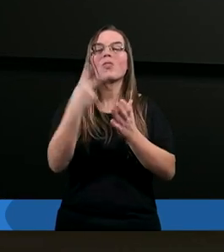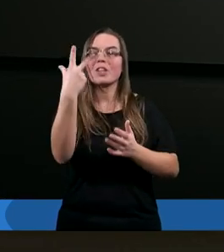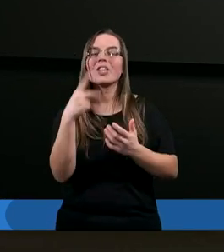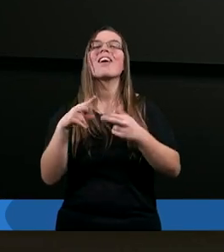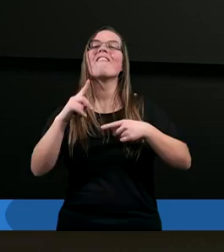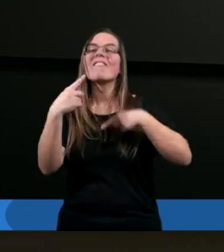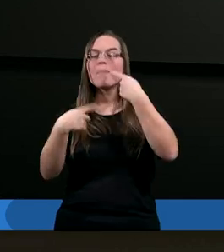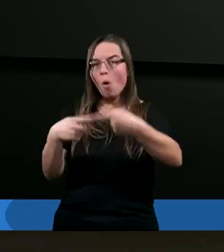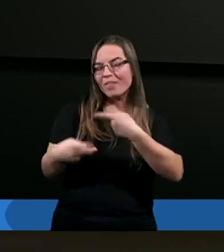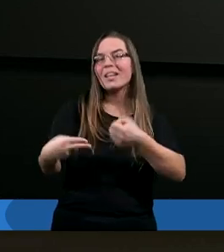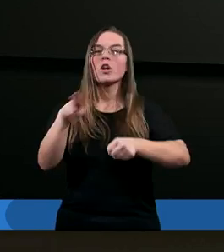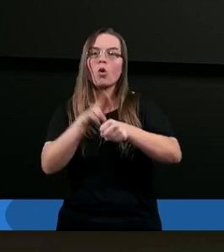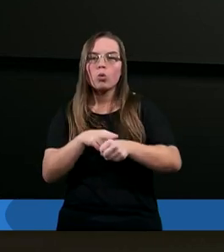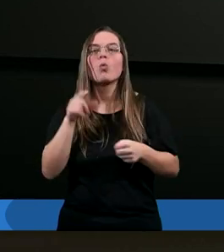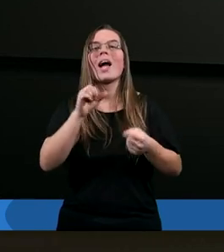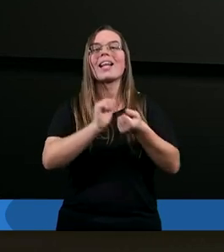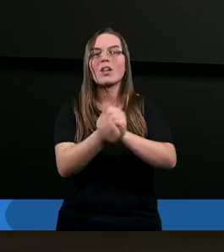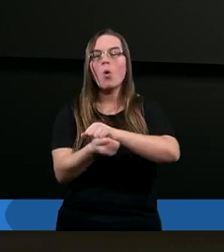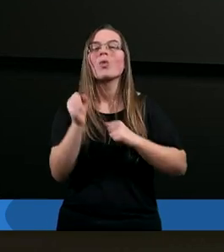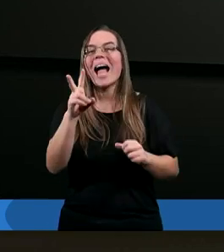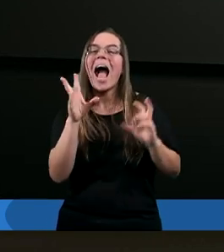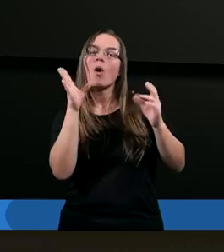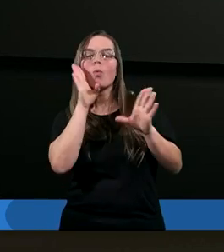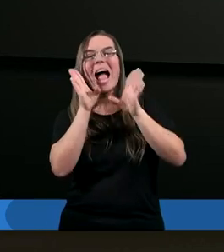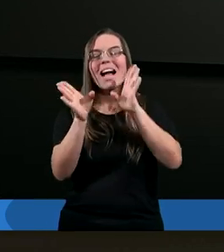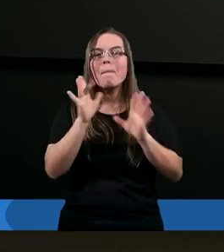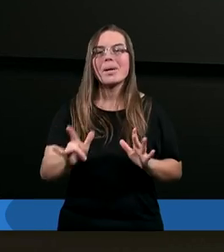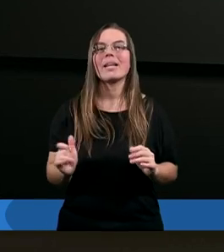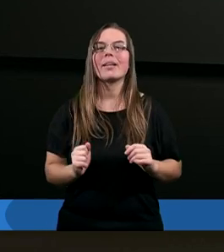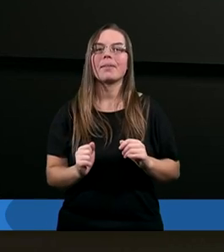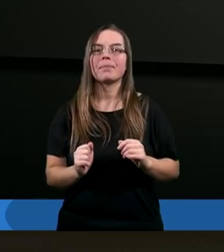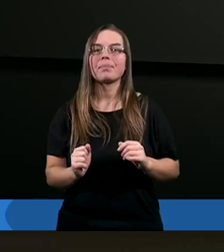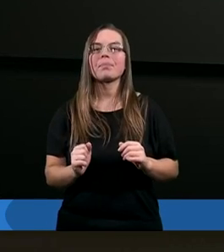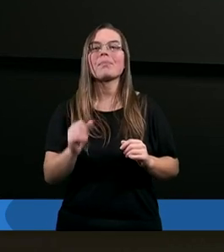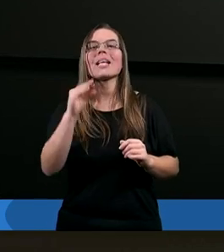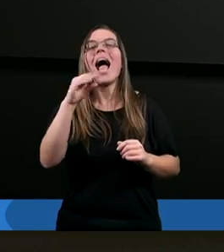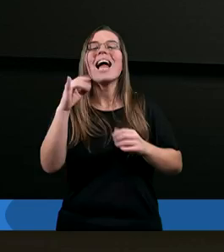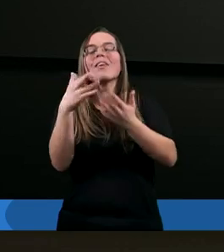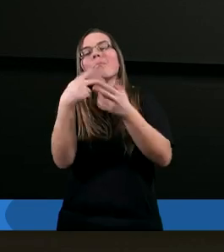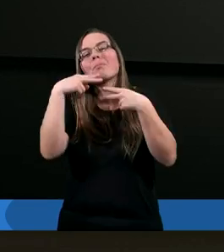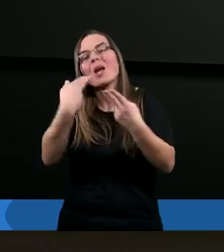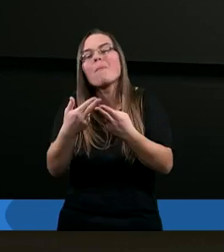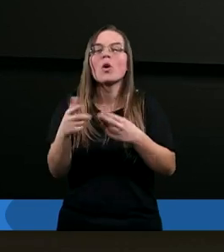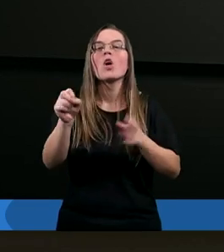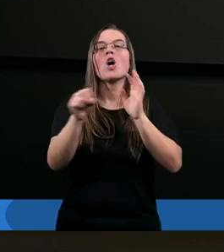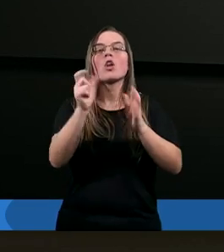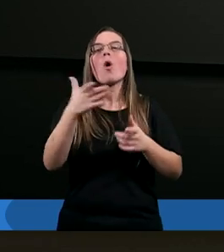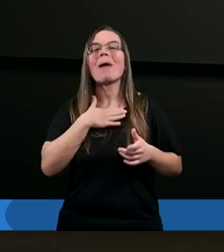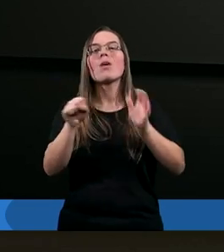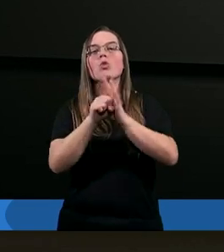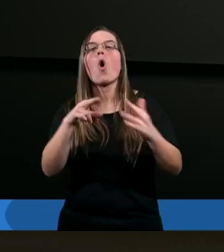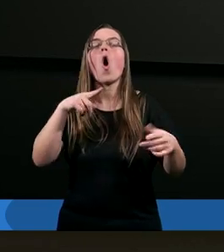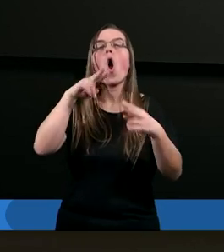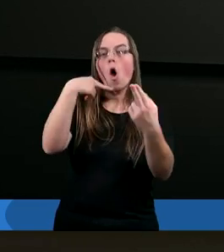trzy wypowiedzi, które są taką jakby esencją tego, co mają do powiedzenia